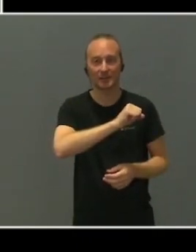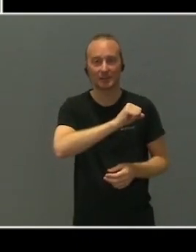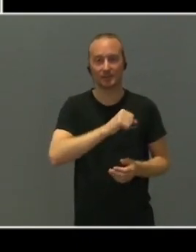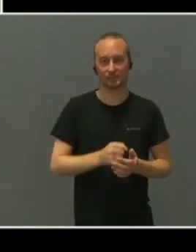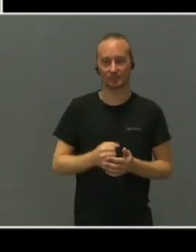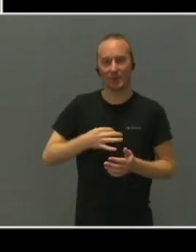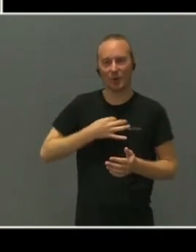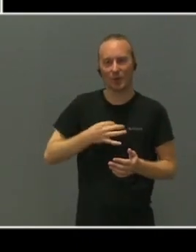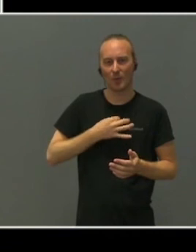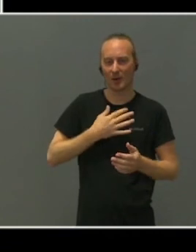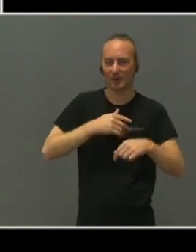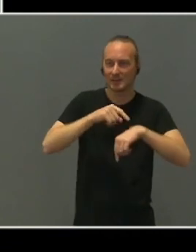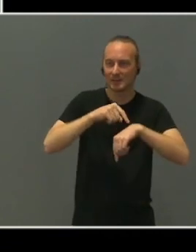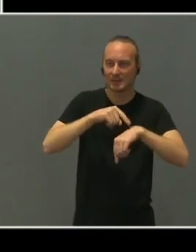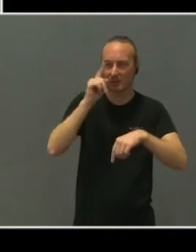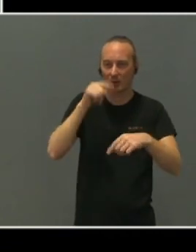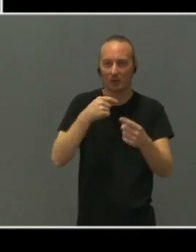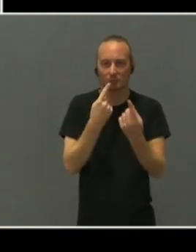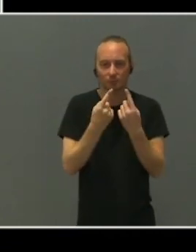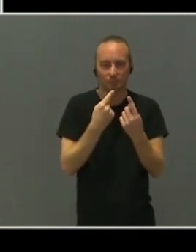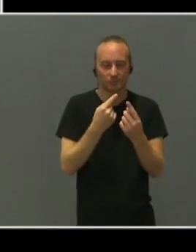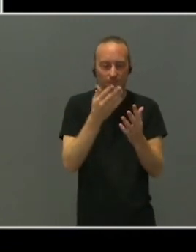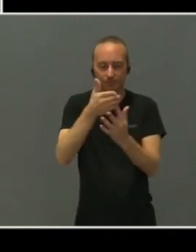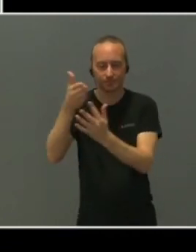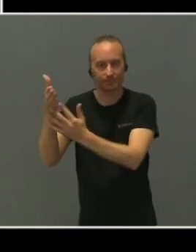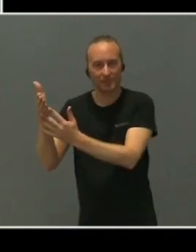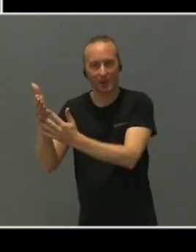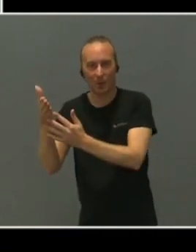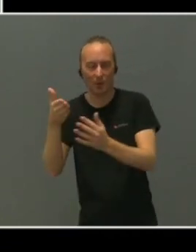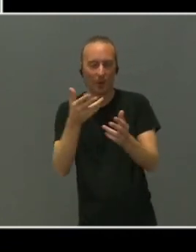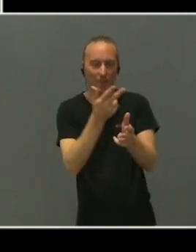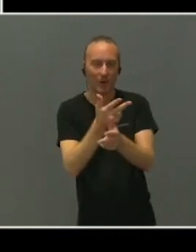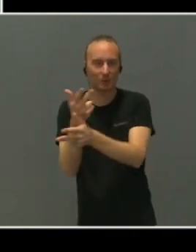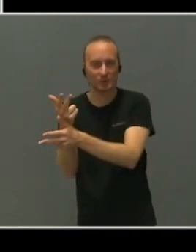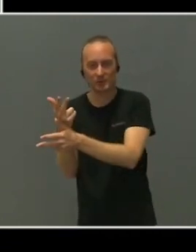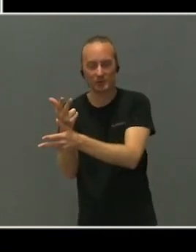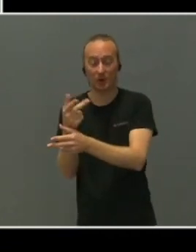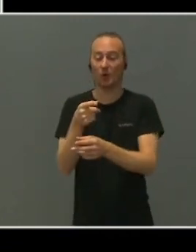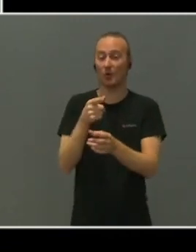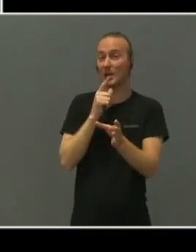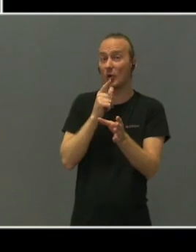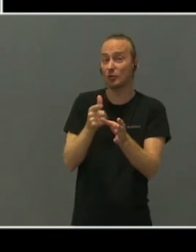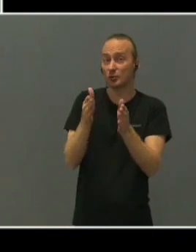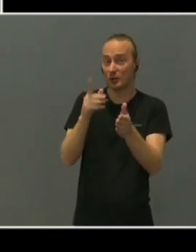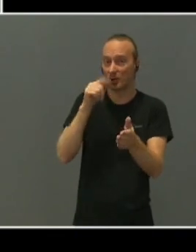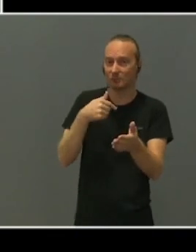at vi får tid til å prate litt i pauser og lunsjer i dag lunsjen i dag